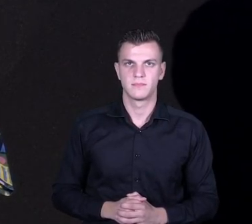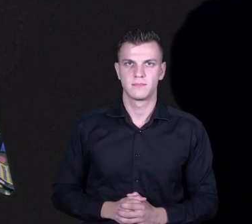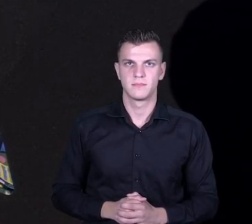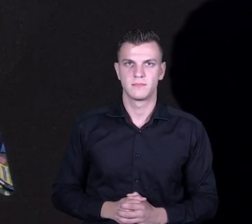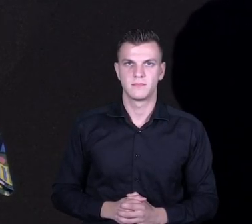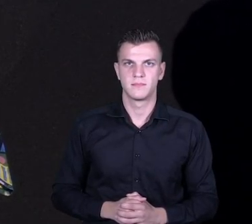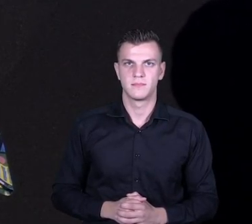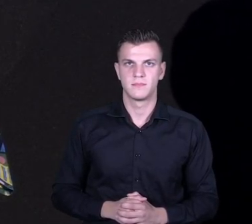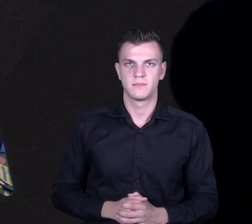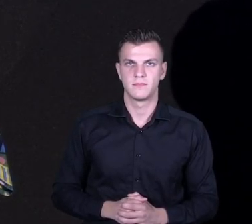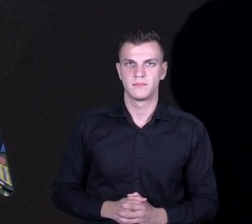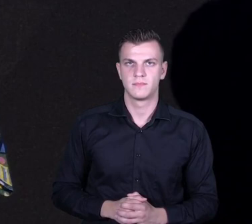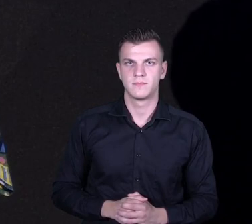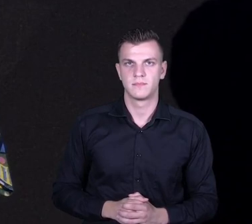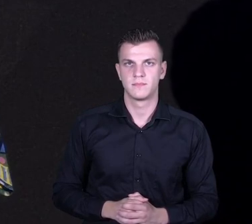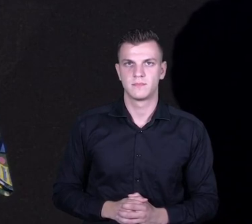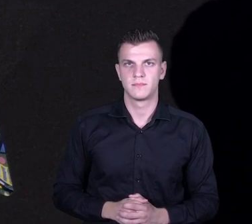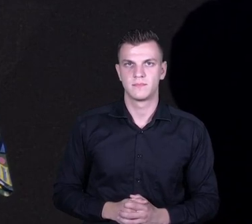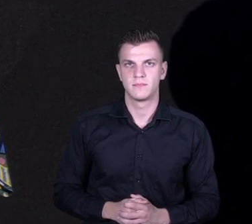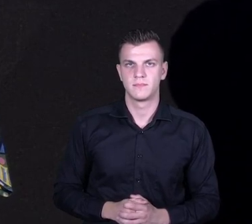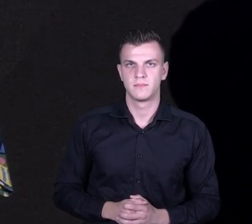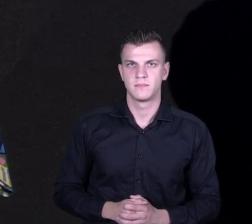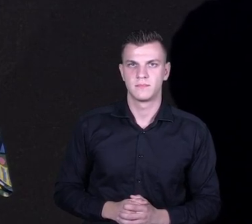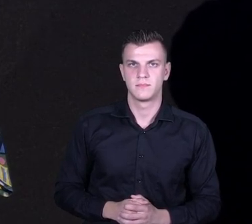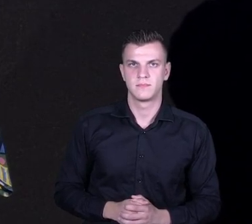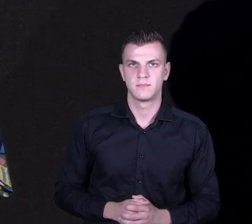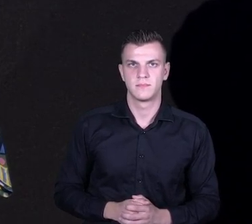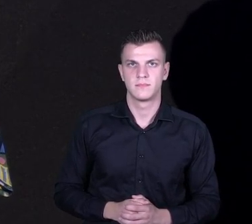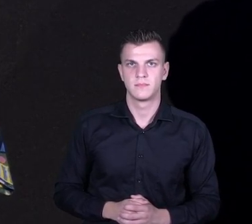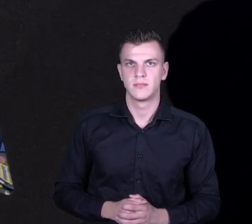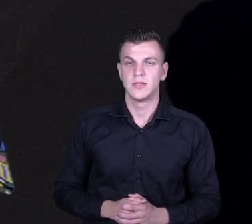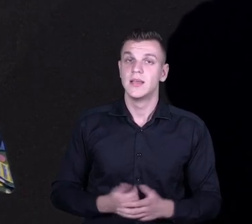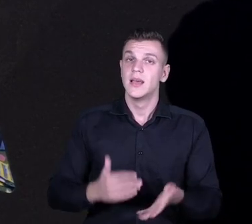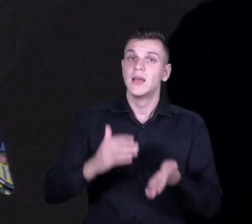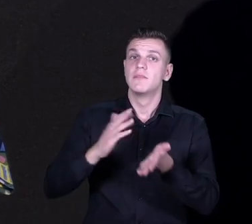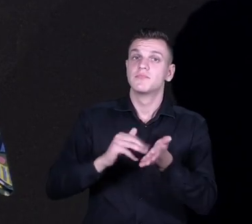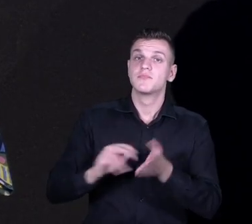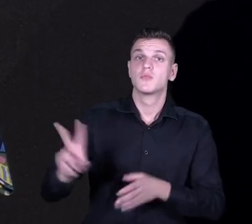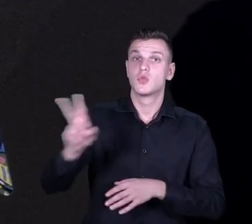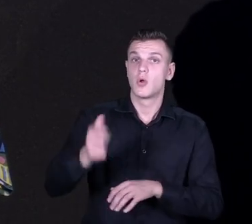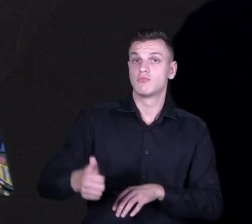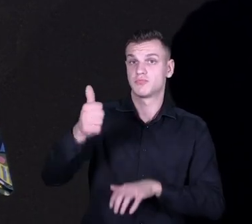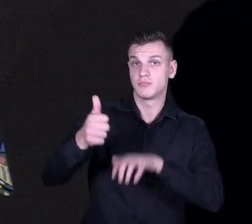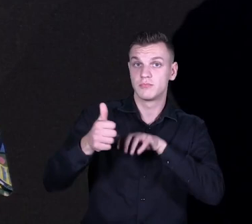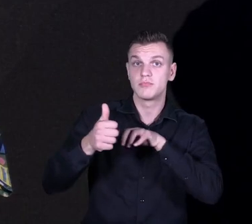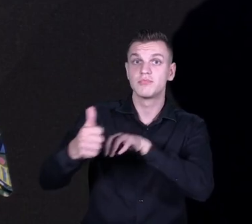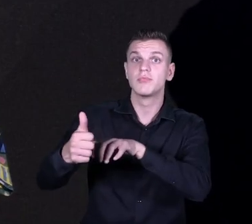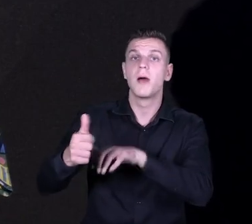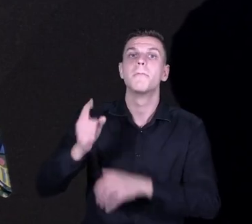kluczowe jest to, żeby osoba, która zaprasza innych do działania, po pierwsze,